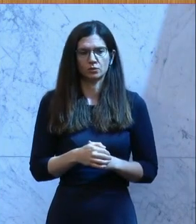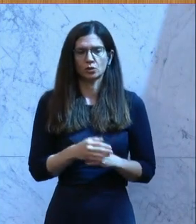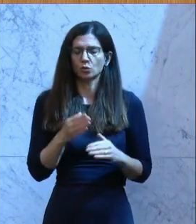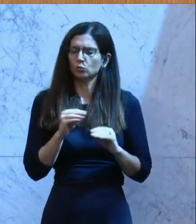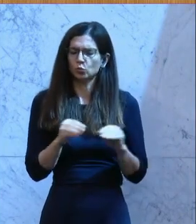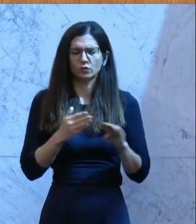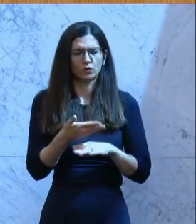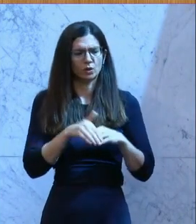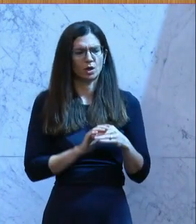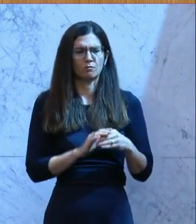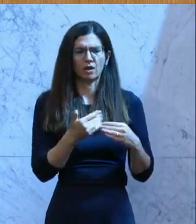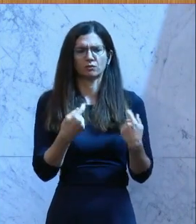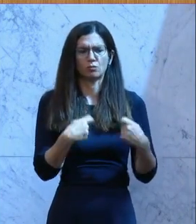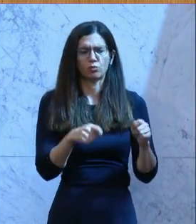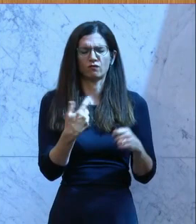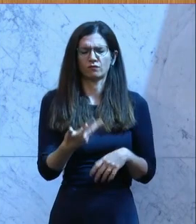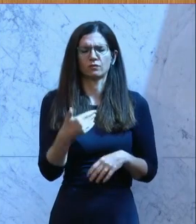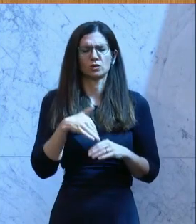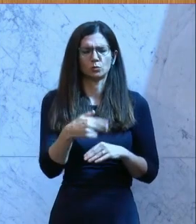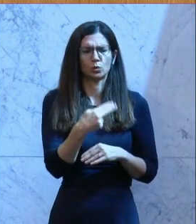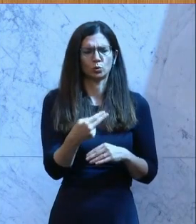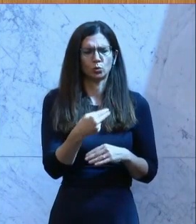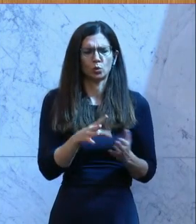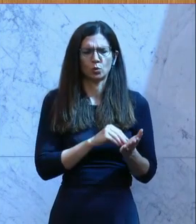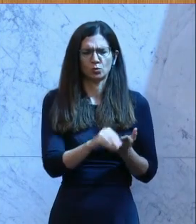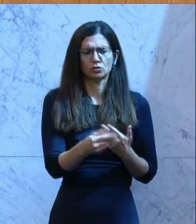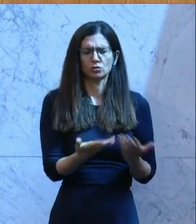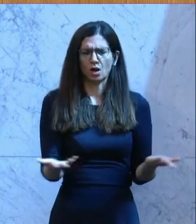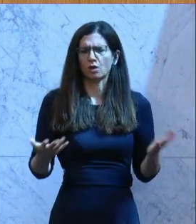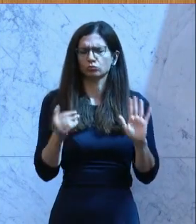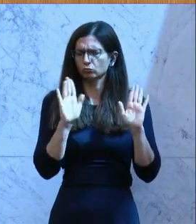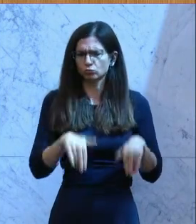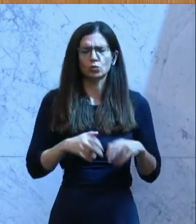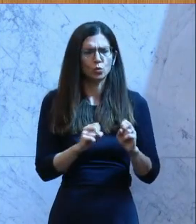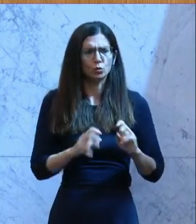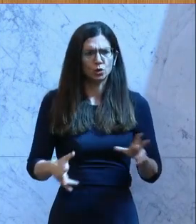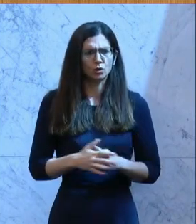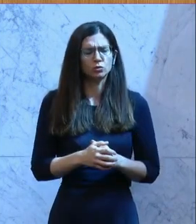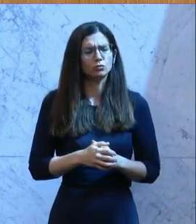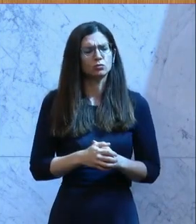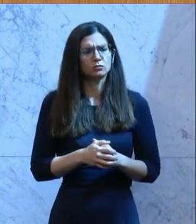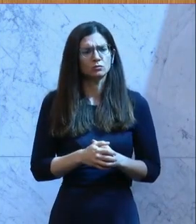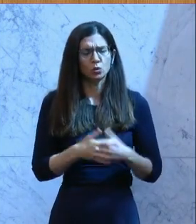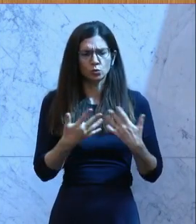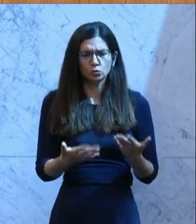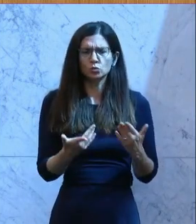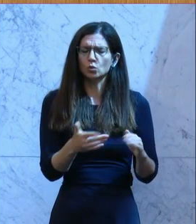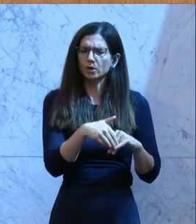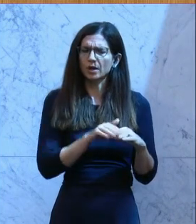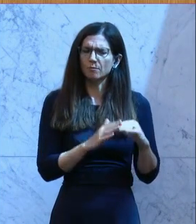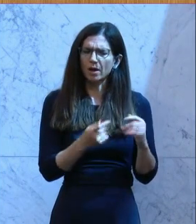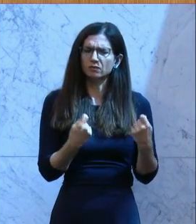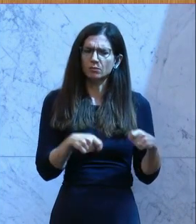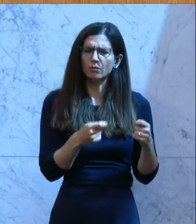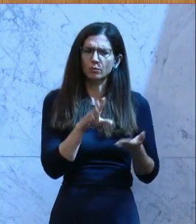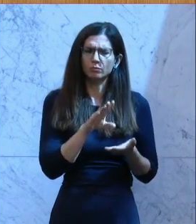den Gemeindebau. Wir nehmen 50 Millionen Euro in die Hand. Wir nehmen 50 Millionen Euro in die Hand. Und die Mieten im Gemeindebau